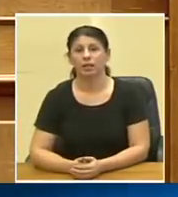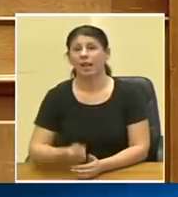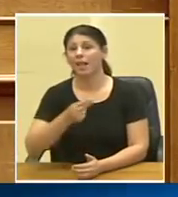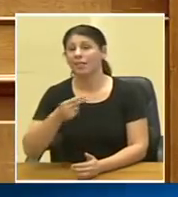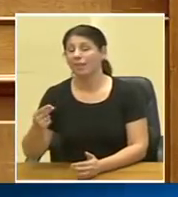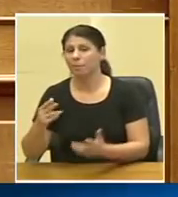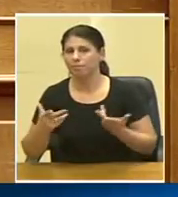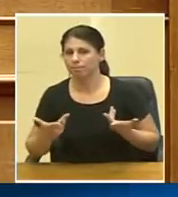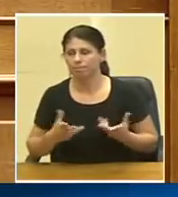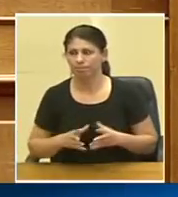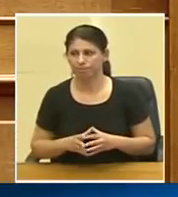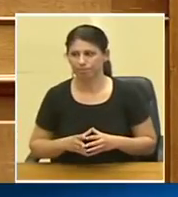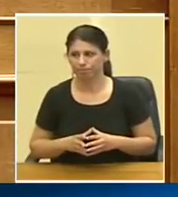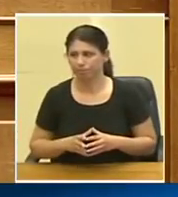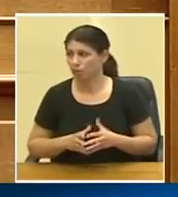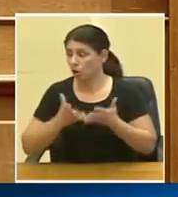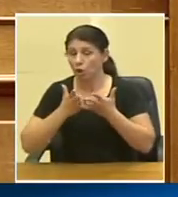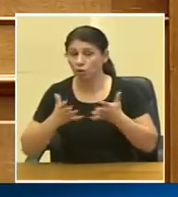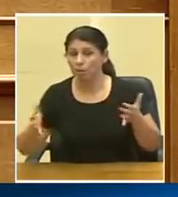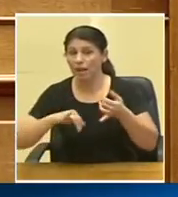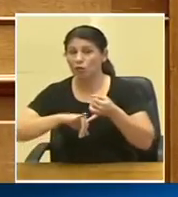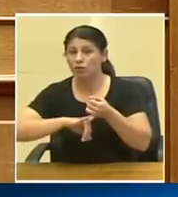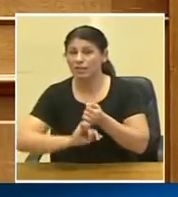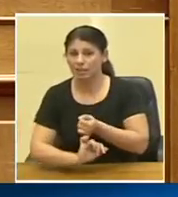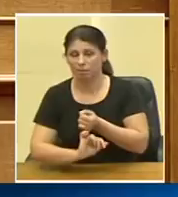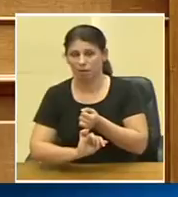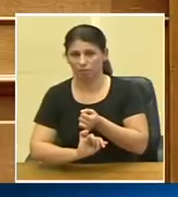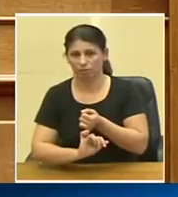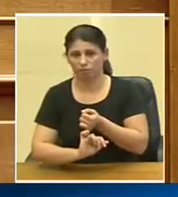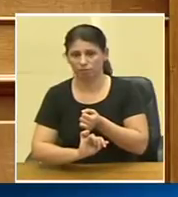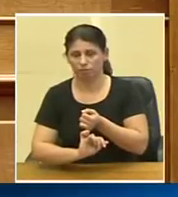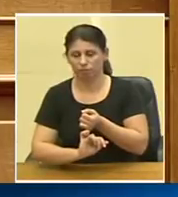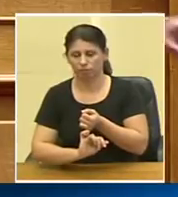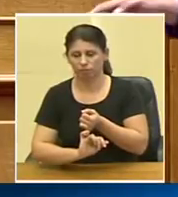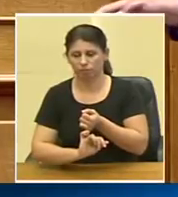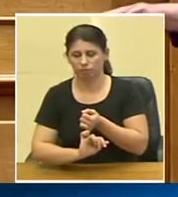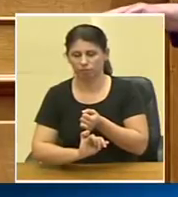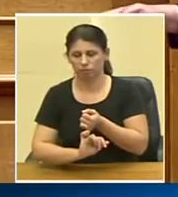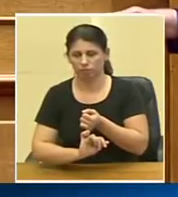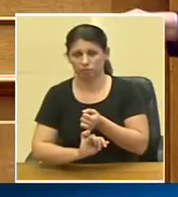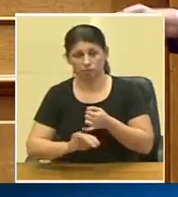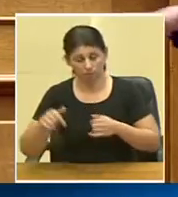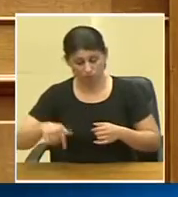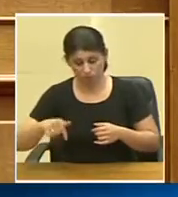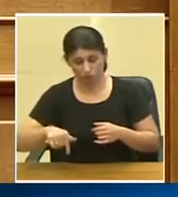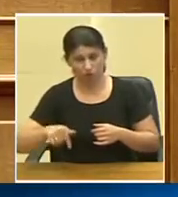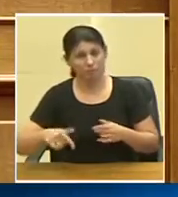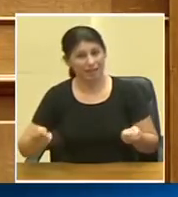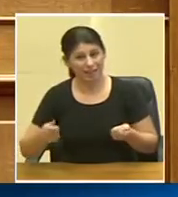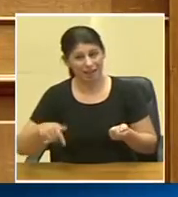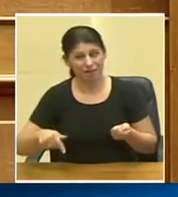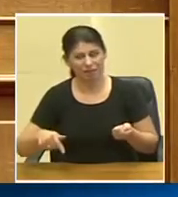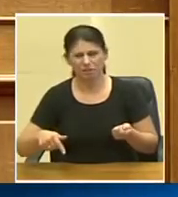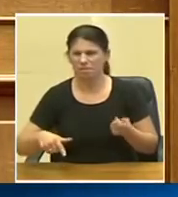ότι το μεγάλο στήχημα που σήμερα κάνει αυτή τη